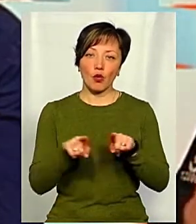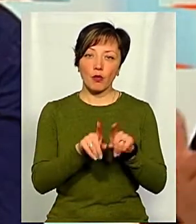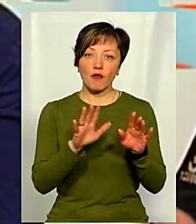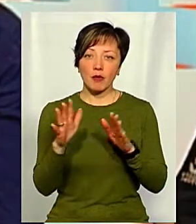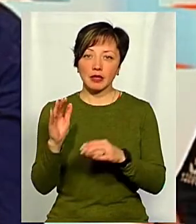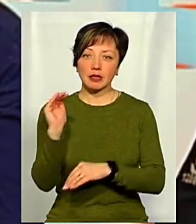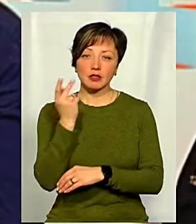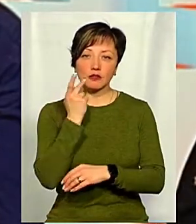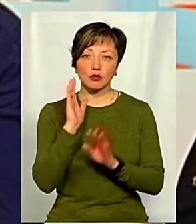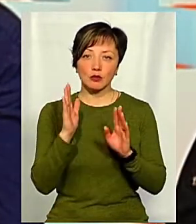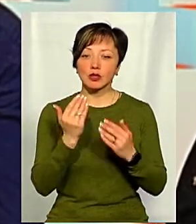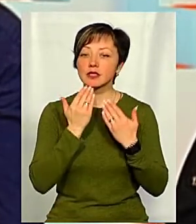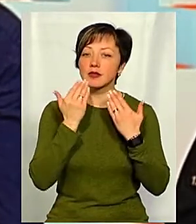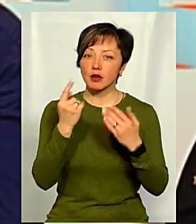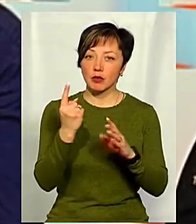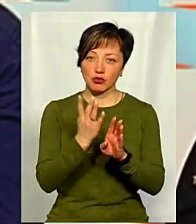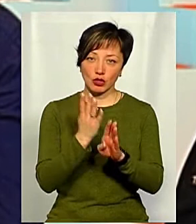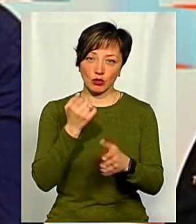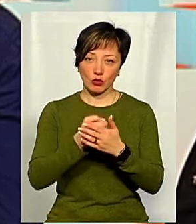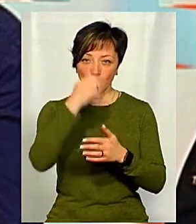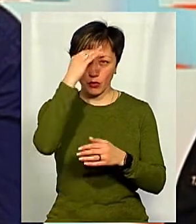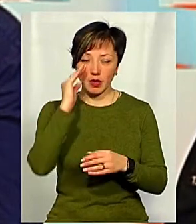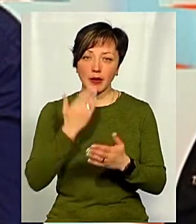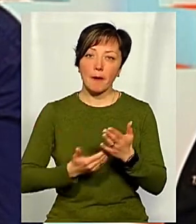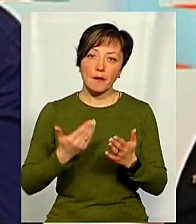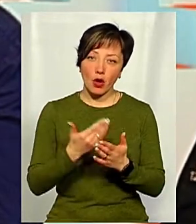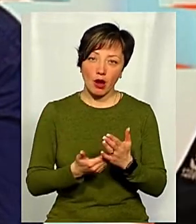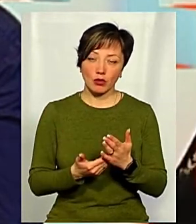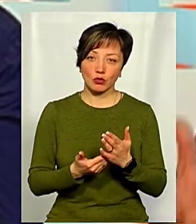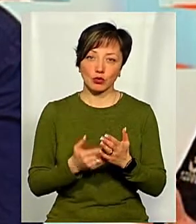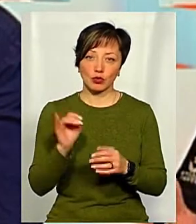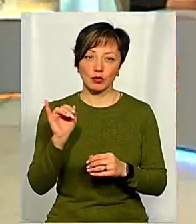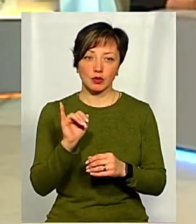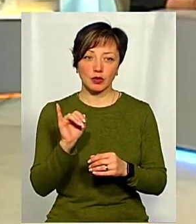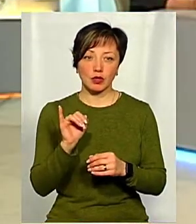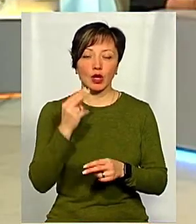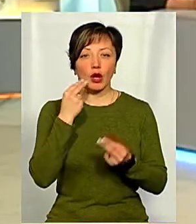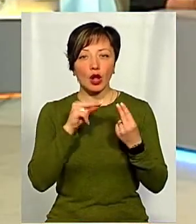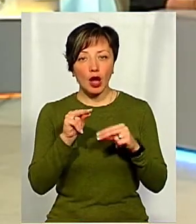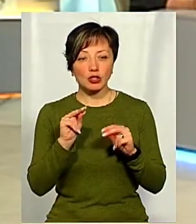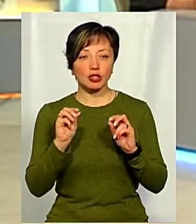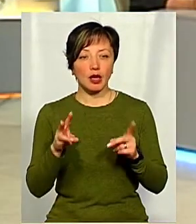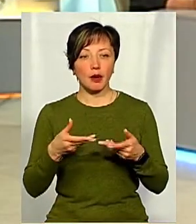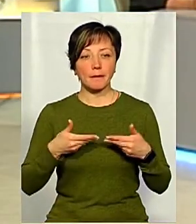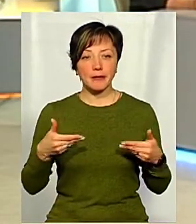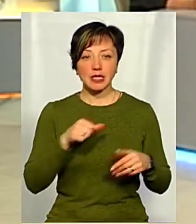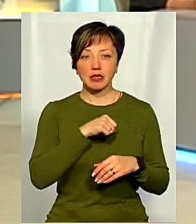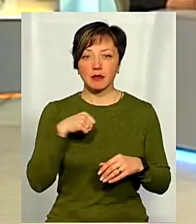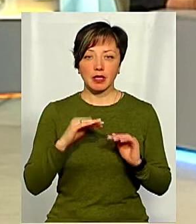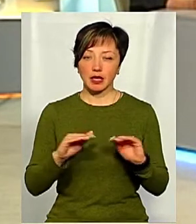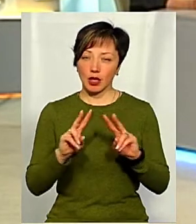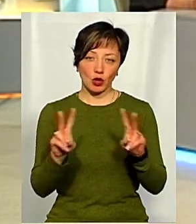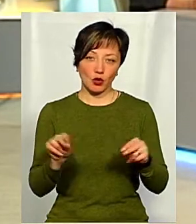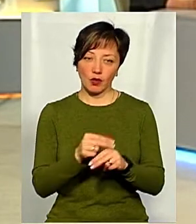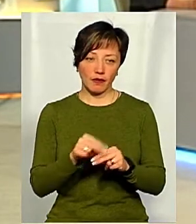випадку дитина завжди буде звертатися в першу чергу до батьків за порадою, і краще, як ми, самі наших дітей